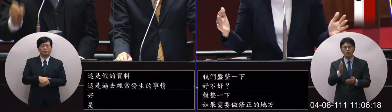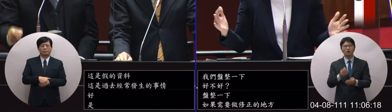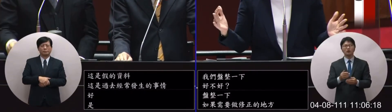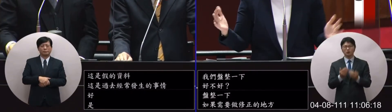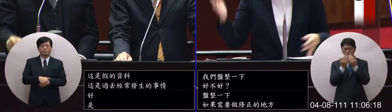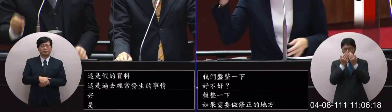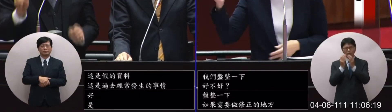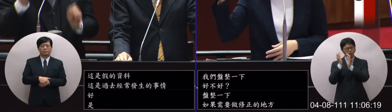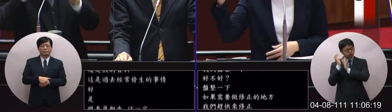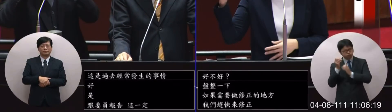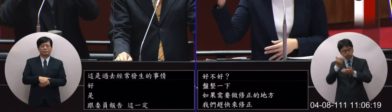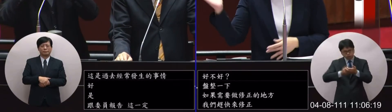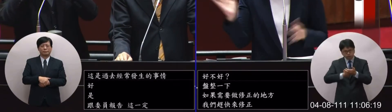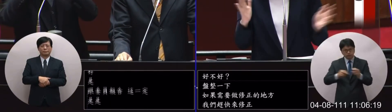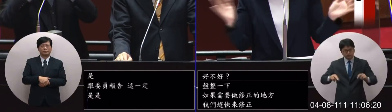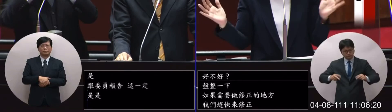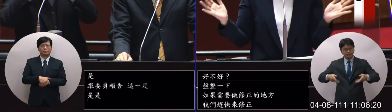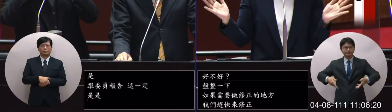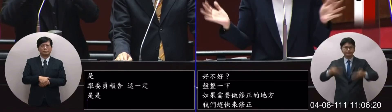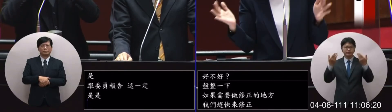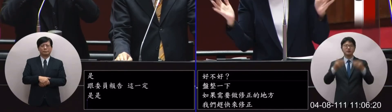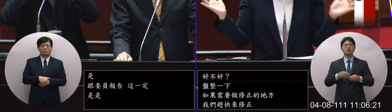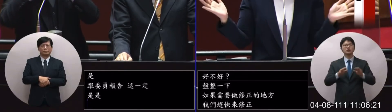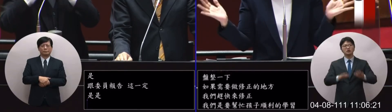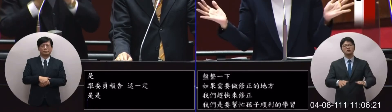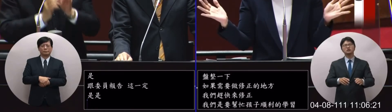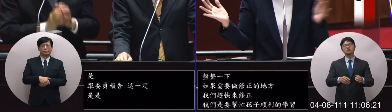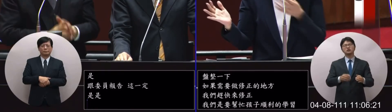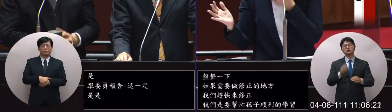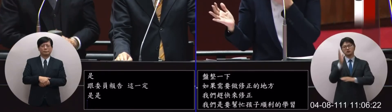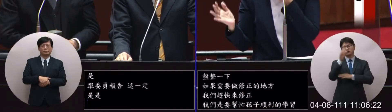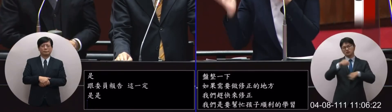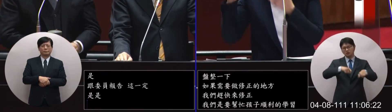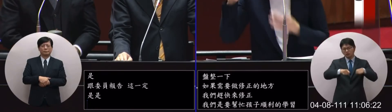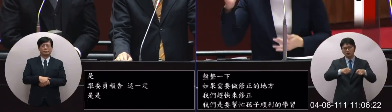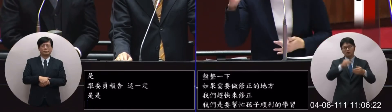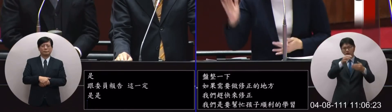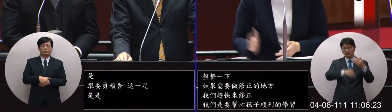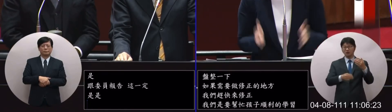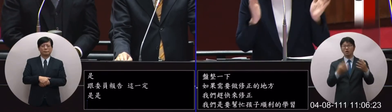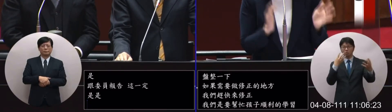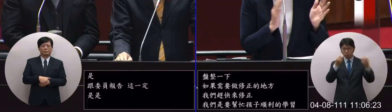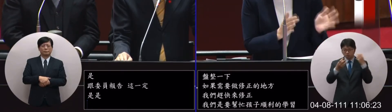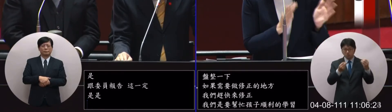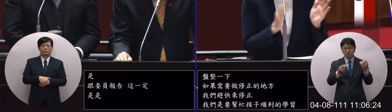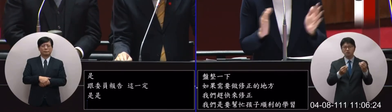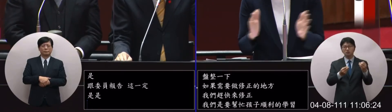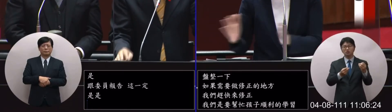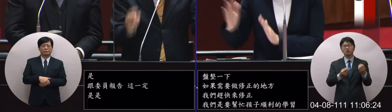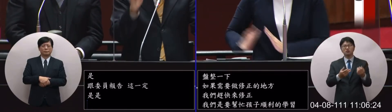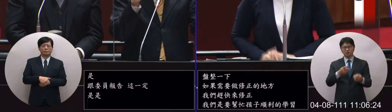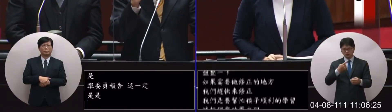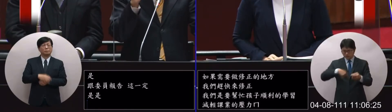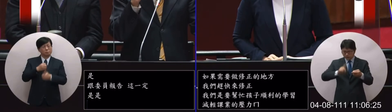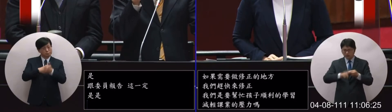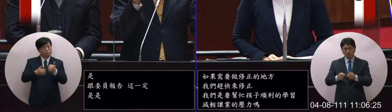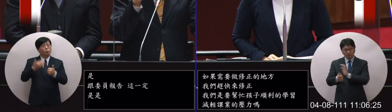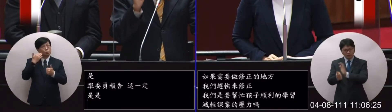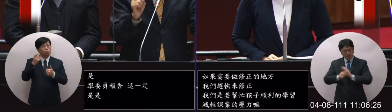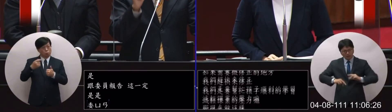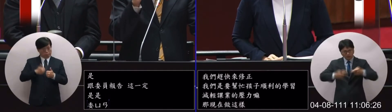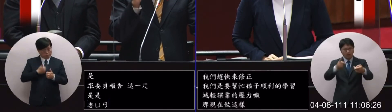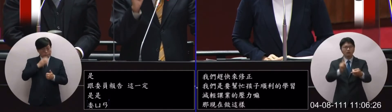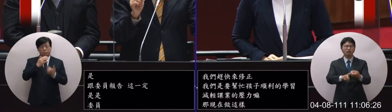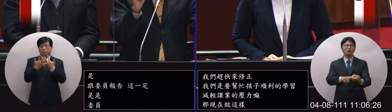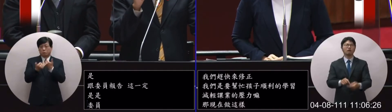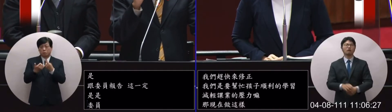業的壓力嘛那現在只有這樣不清不楚他們在迷惘之中我們就應該給他正確的教育方向如果有來